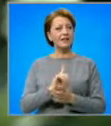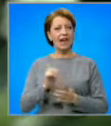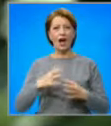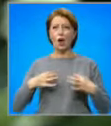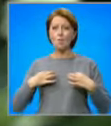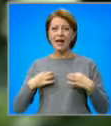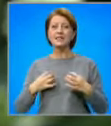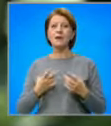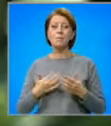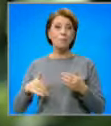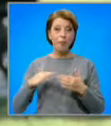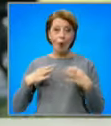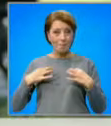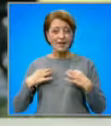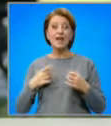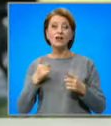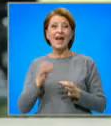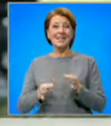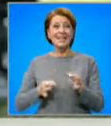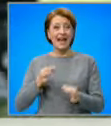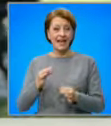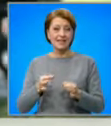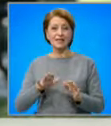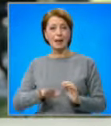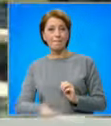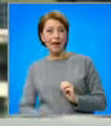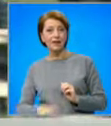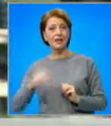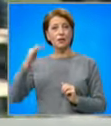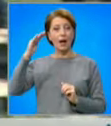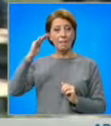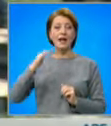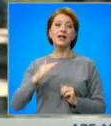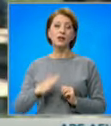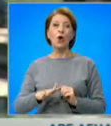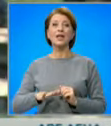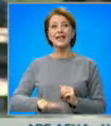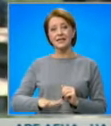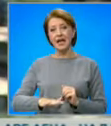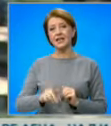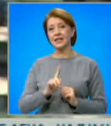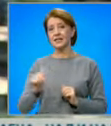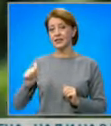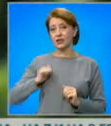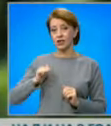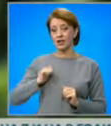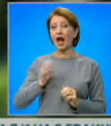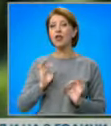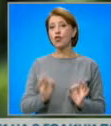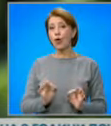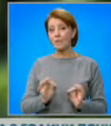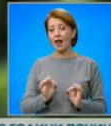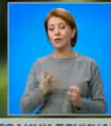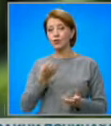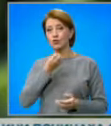е по-заразен и това въже еднакво и за големите, и за малките. Но децата бяха най-защитената група и сега е нормално случаите при тях да